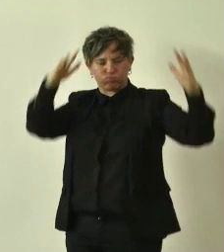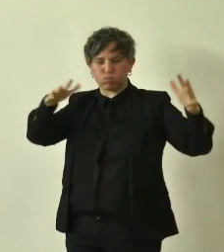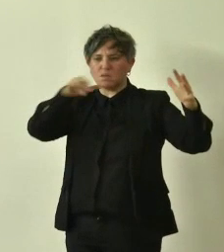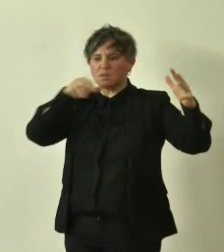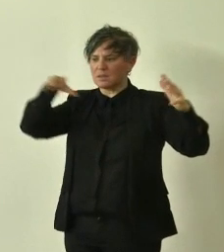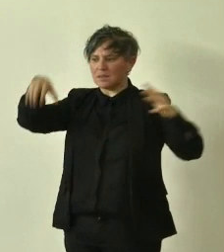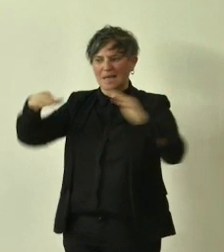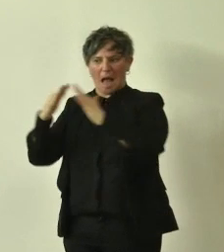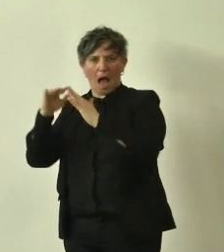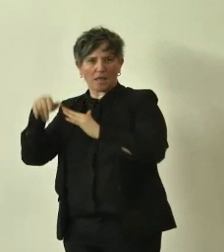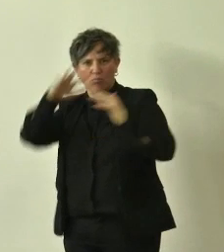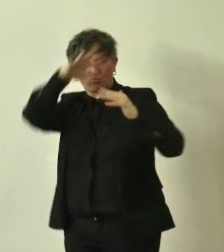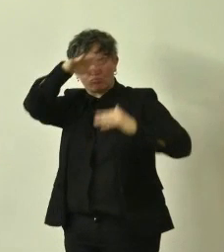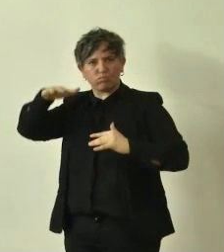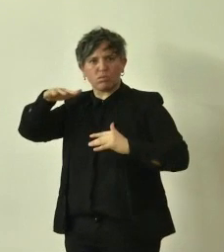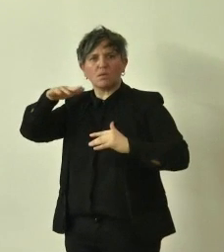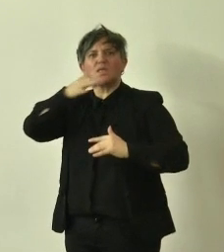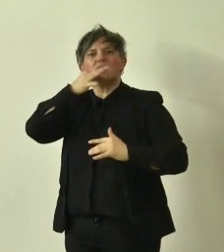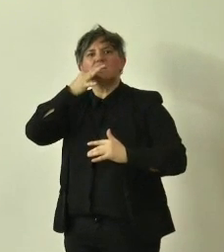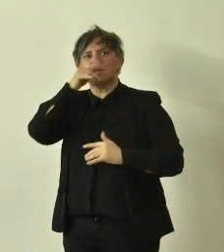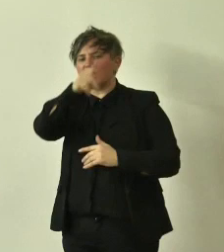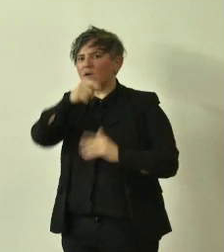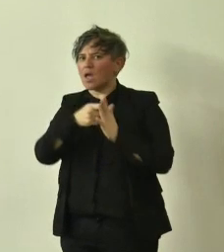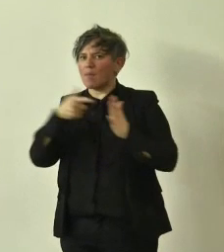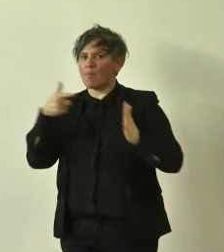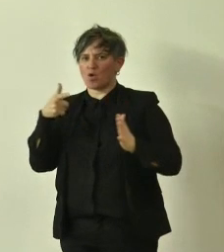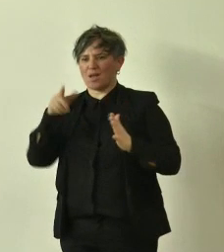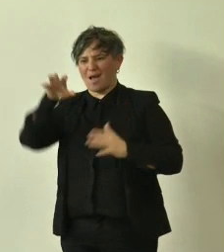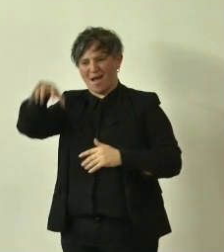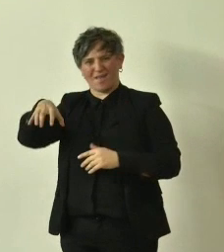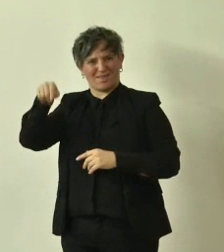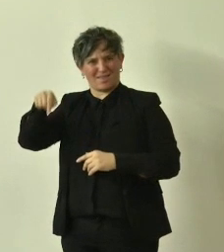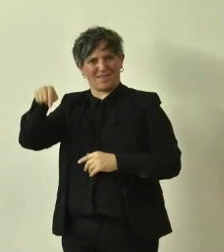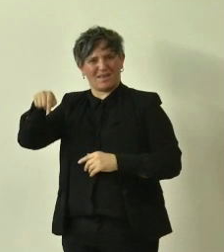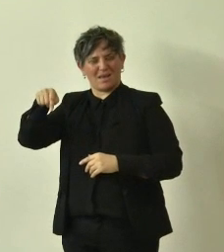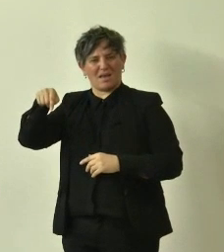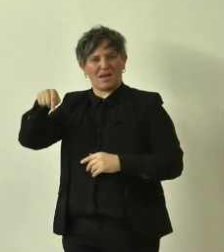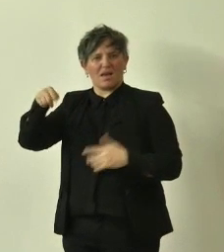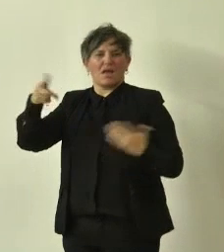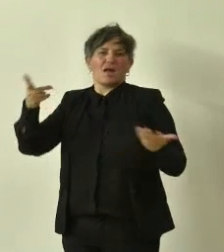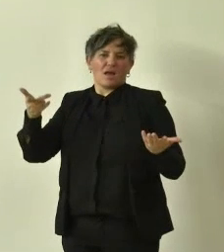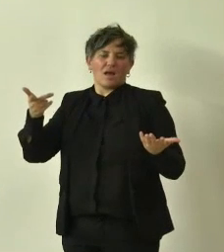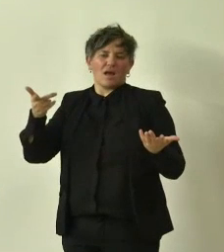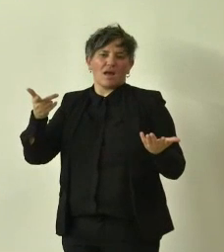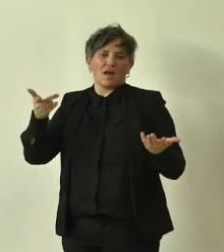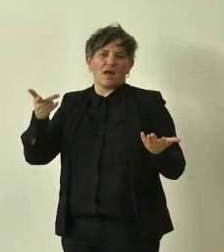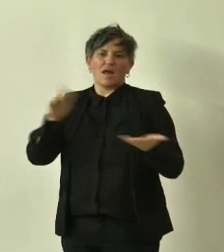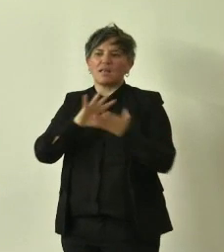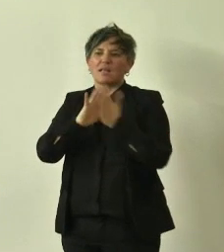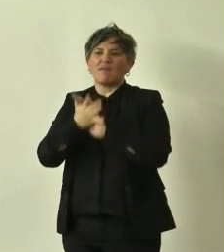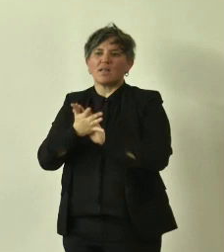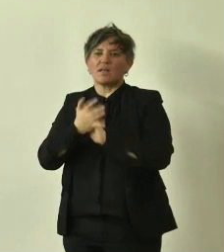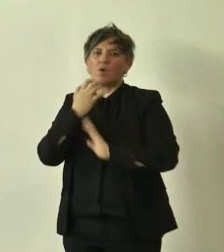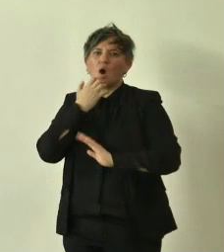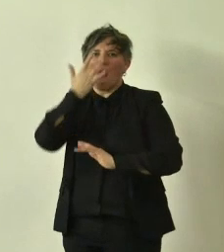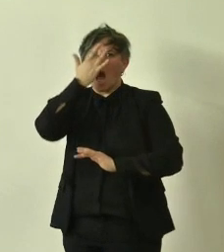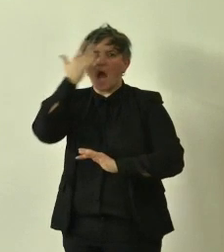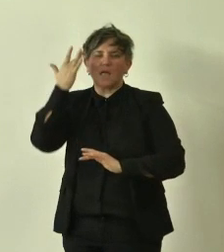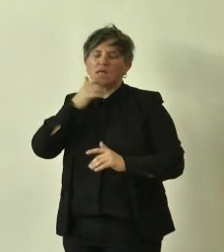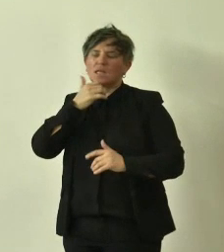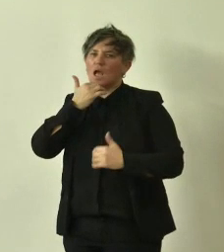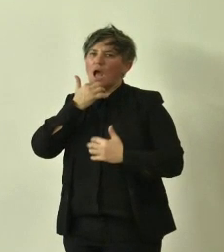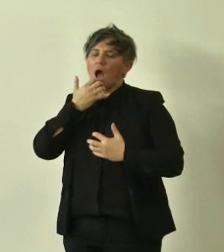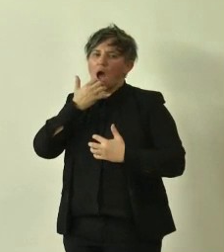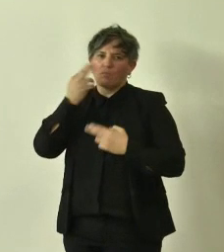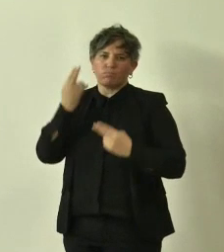per la famiglia che abitava in quella corte colonica permetteva per esempio di superare la calura estiva da